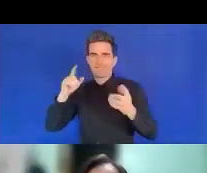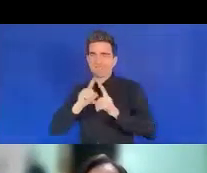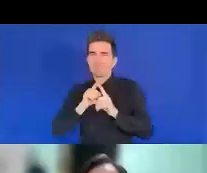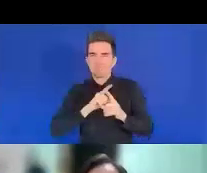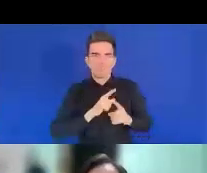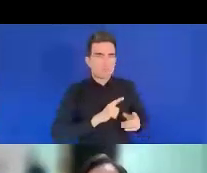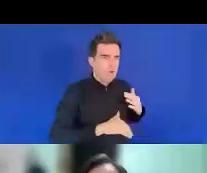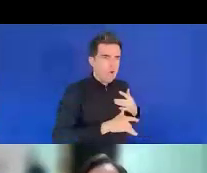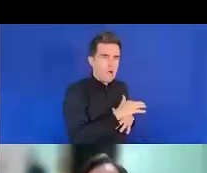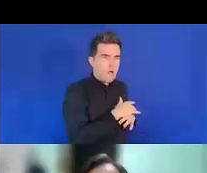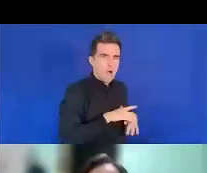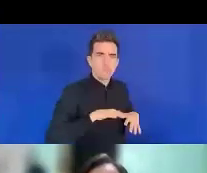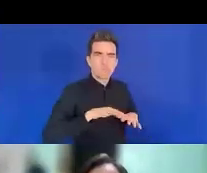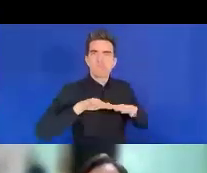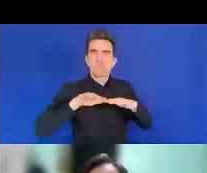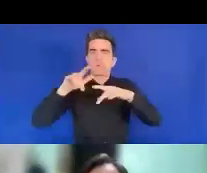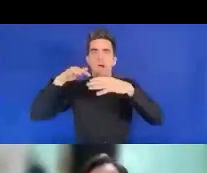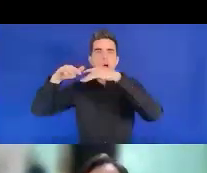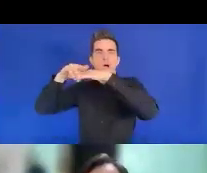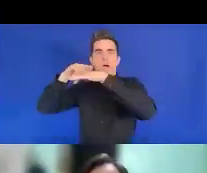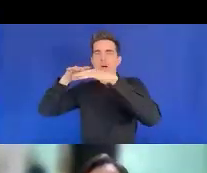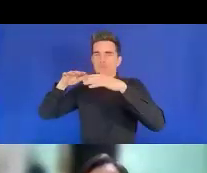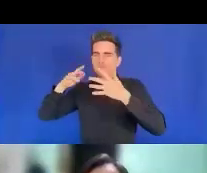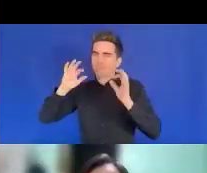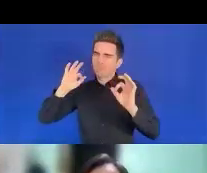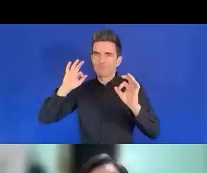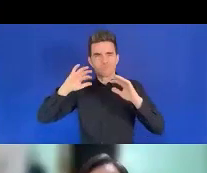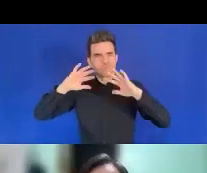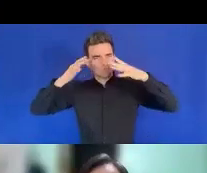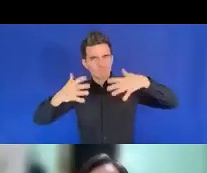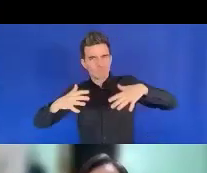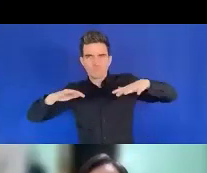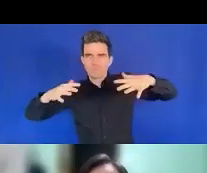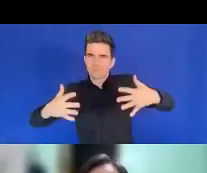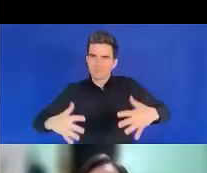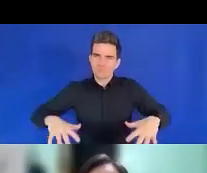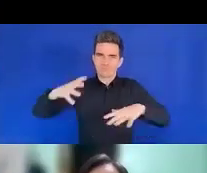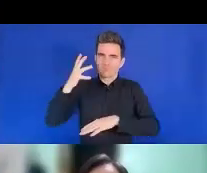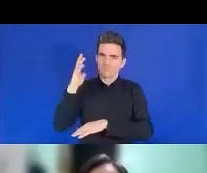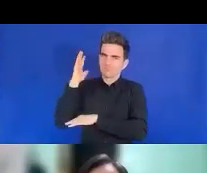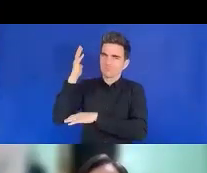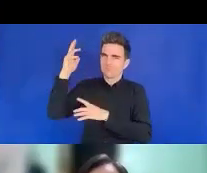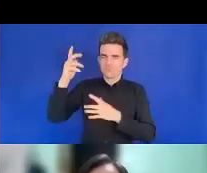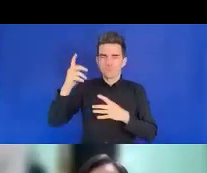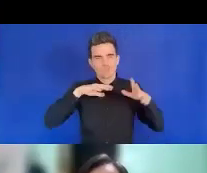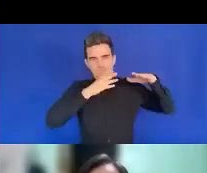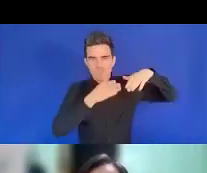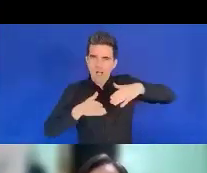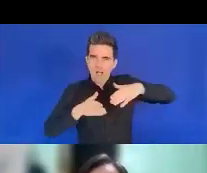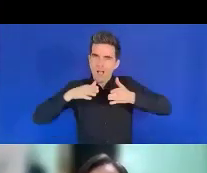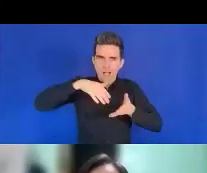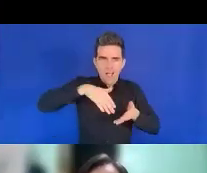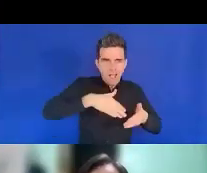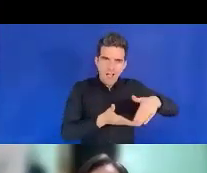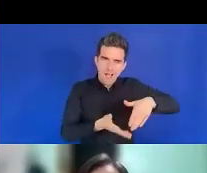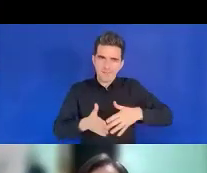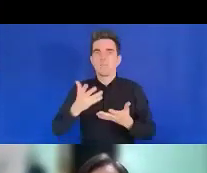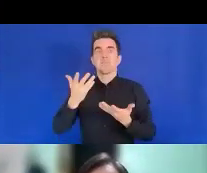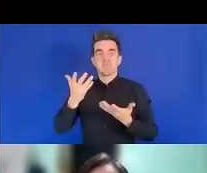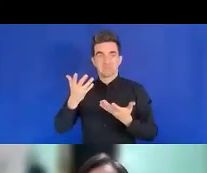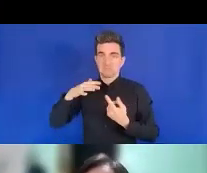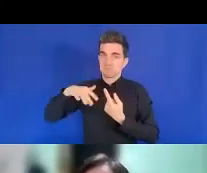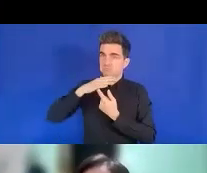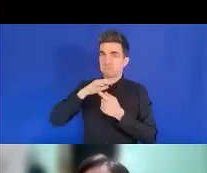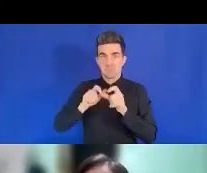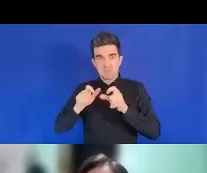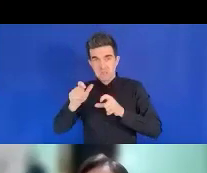cette ville une destination privilégiée pour les touristes. Il y a des forêts, des vastes forêts et